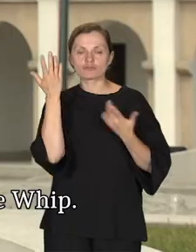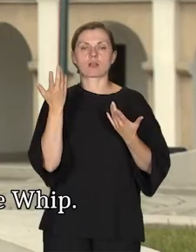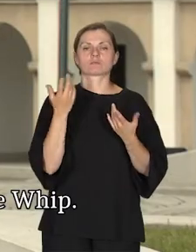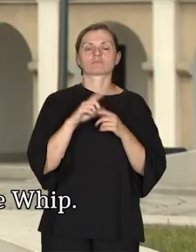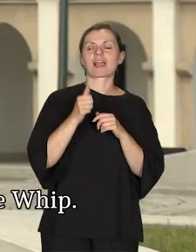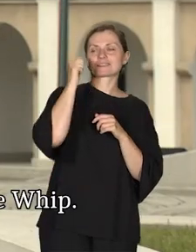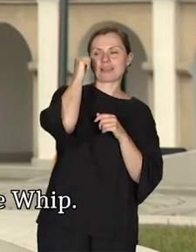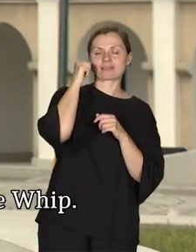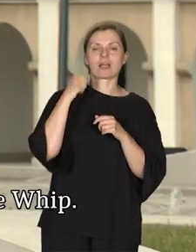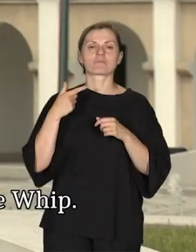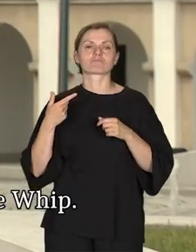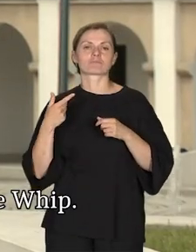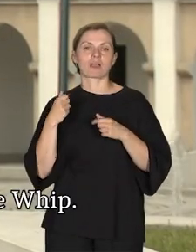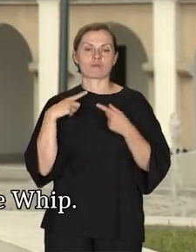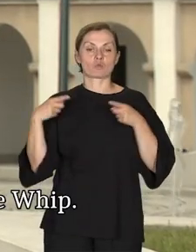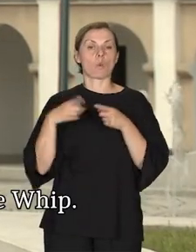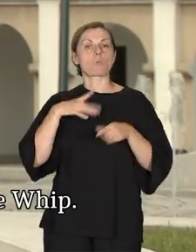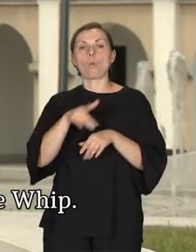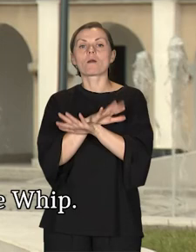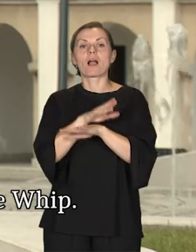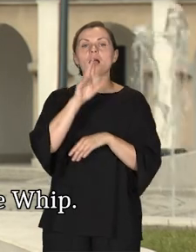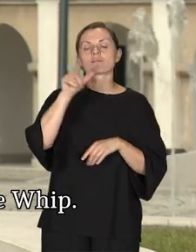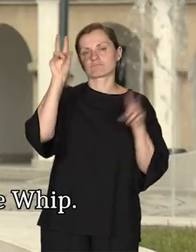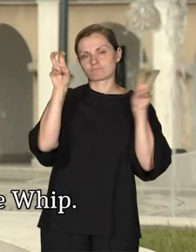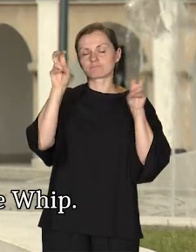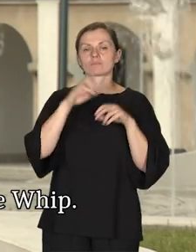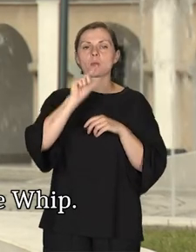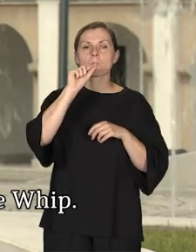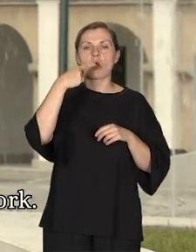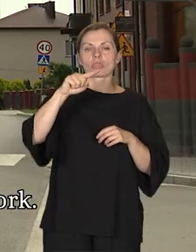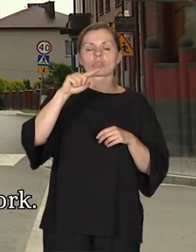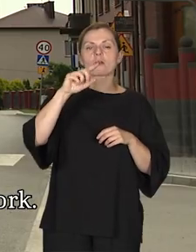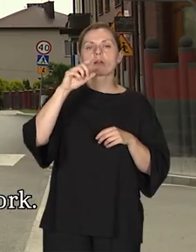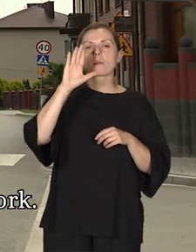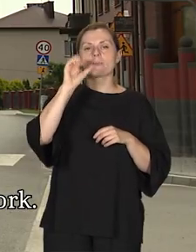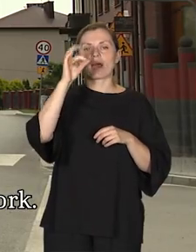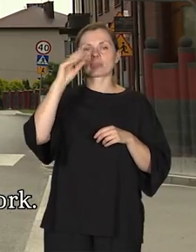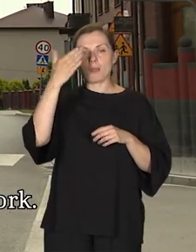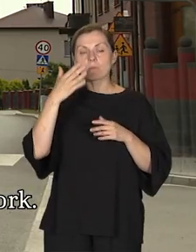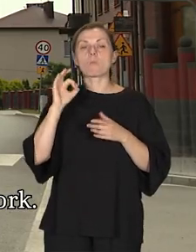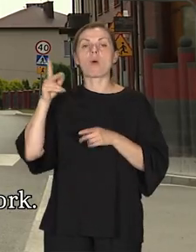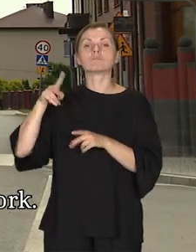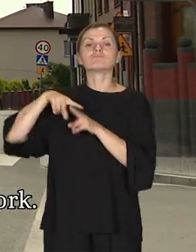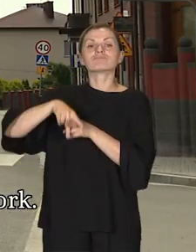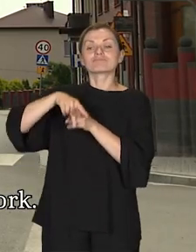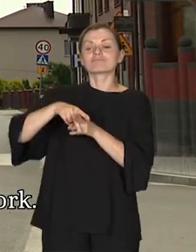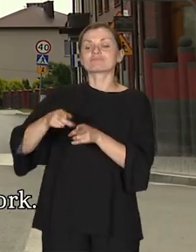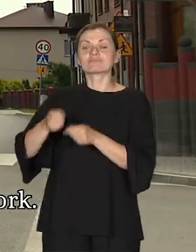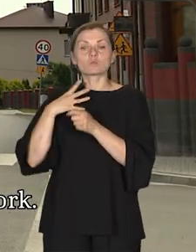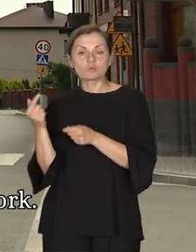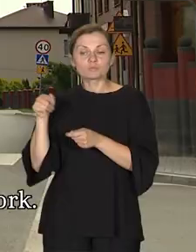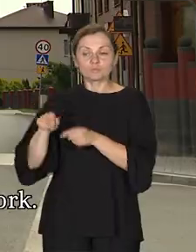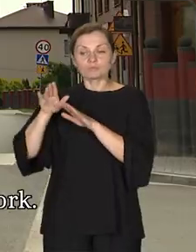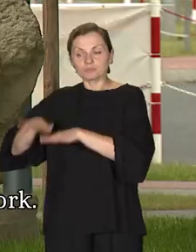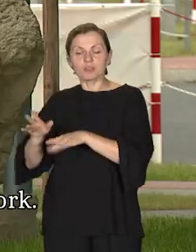Za nami na rogu rynku była karczma, która nazywała się co bolicznie Podbatem. To już woźnice, którzy przyjeżdżali do parku, tam potem